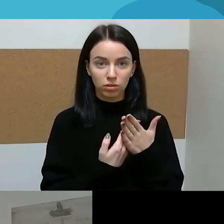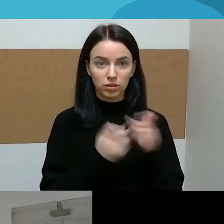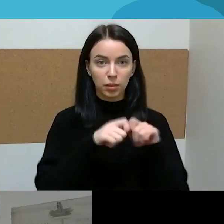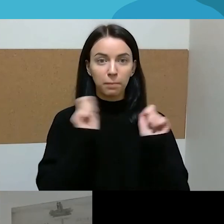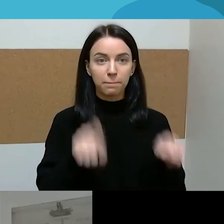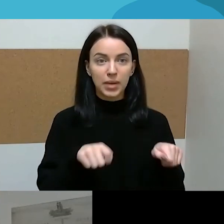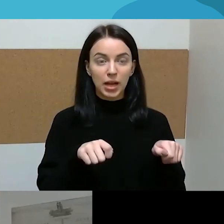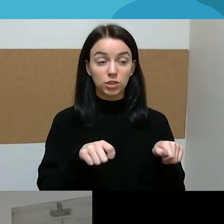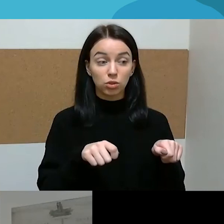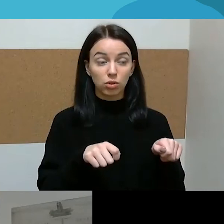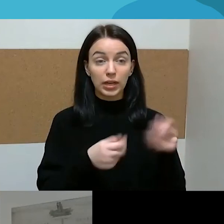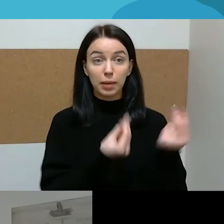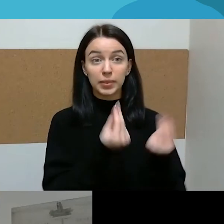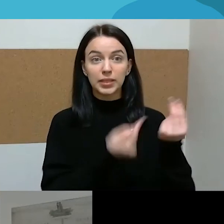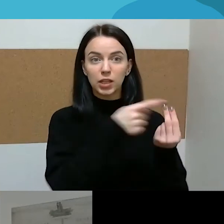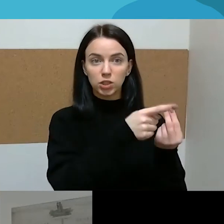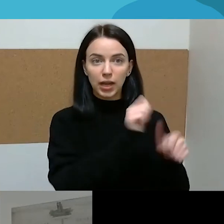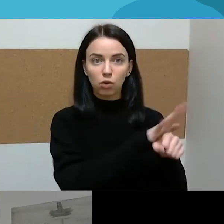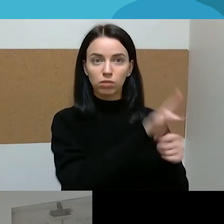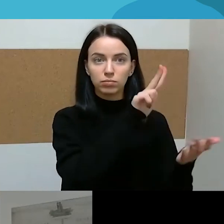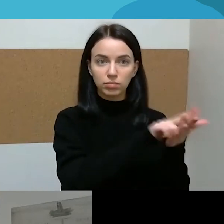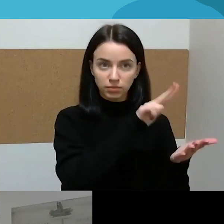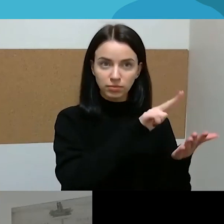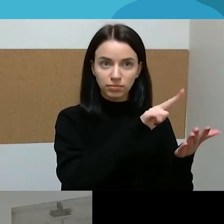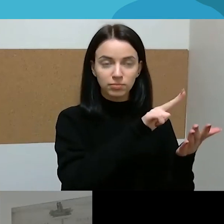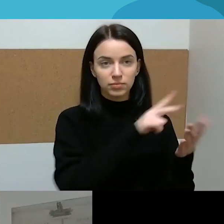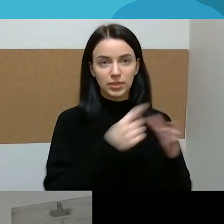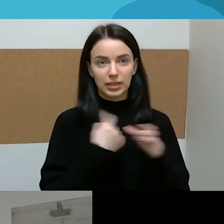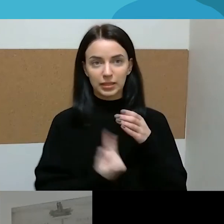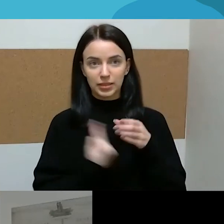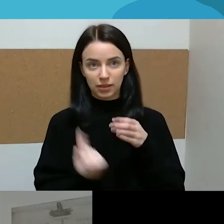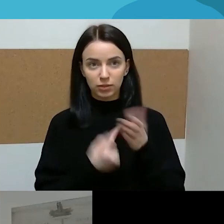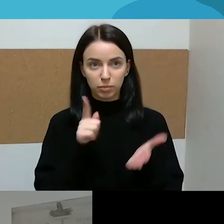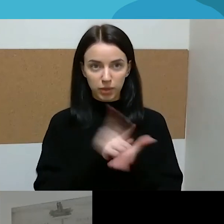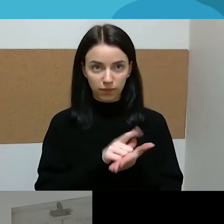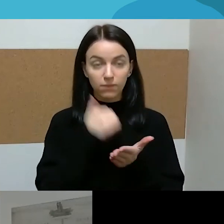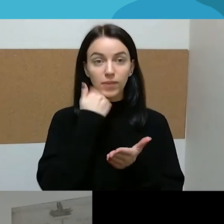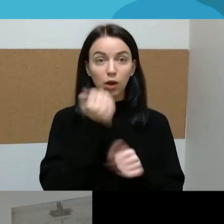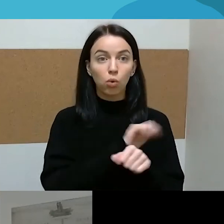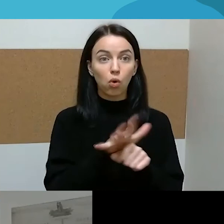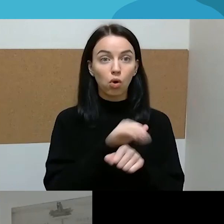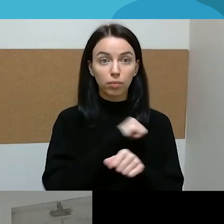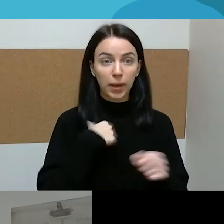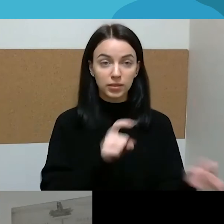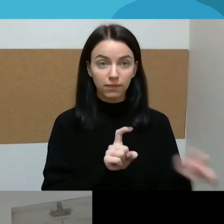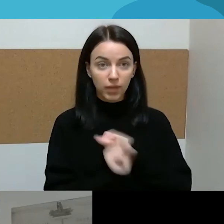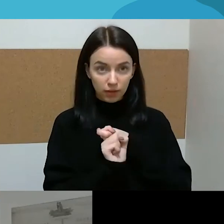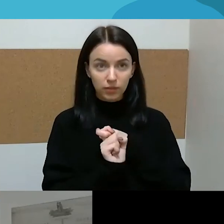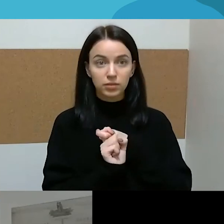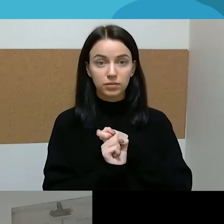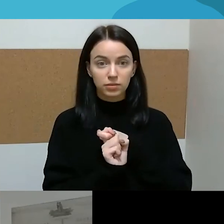berželėje nustatytą atveju, paskui patį susirgome. Tai tikrai iššūkis